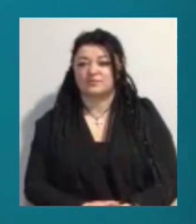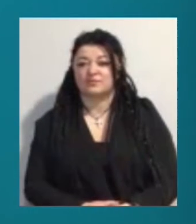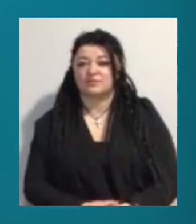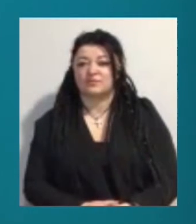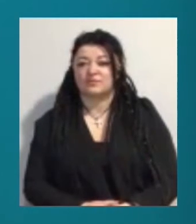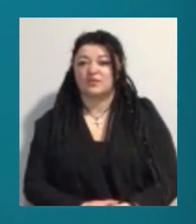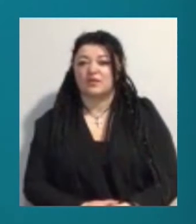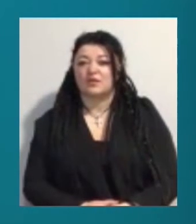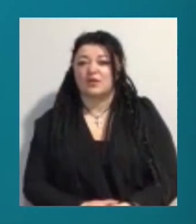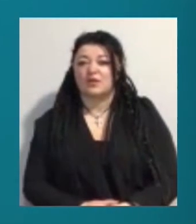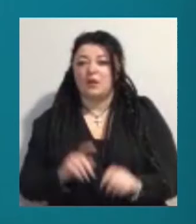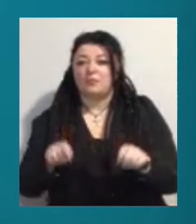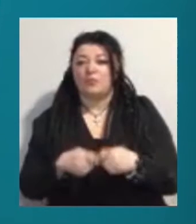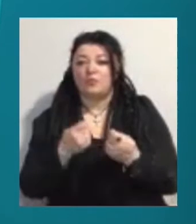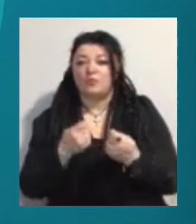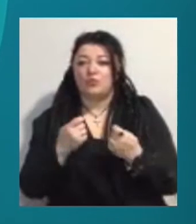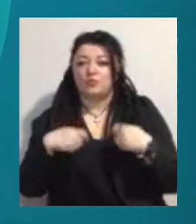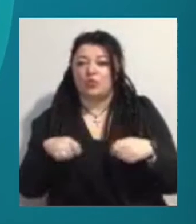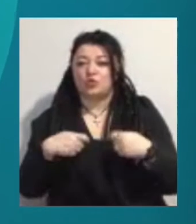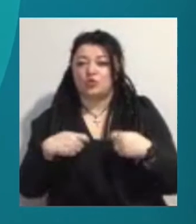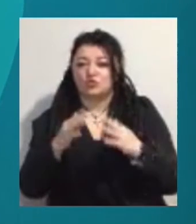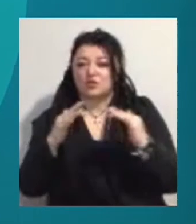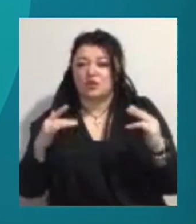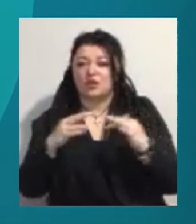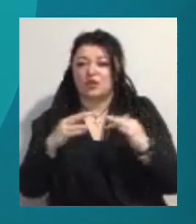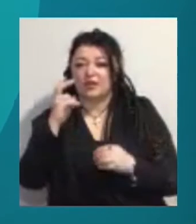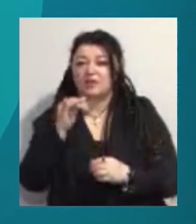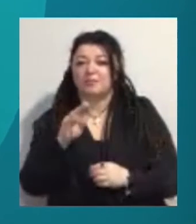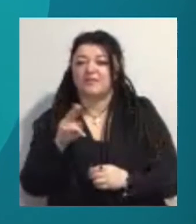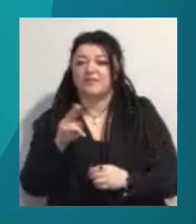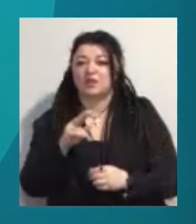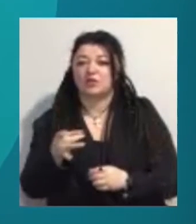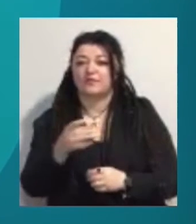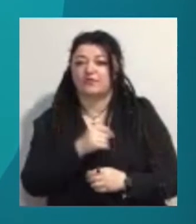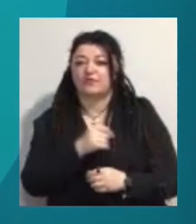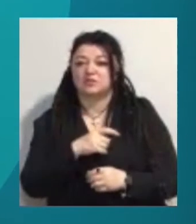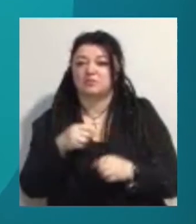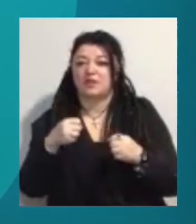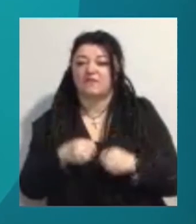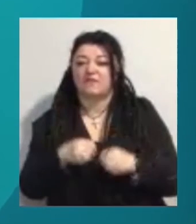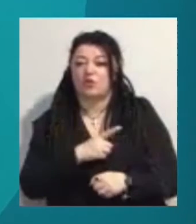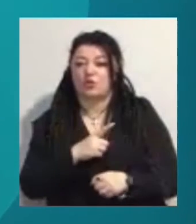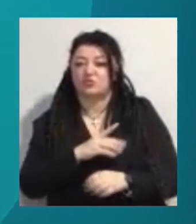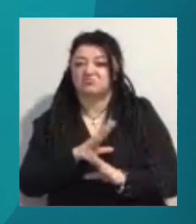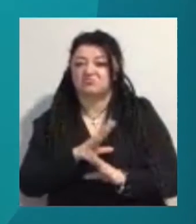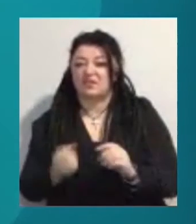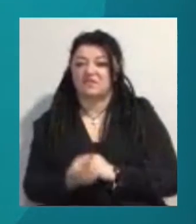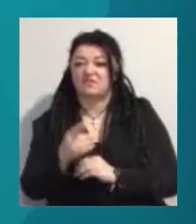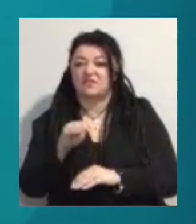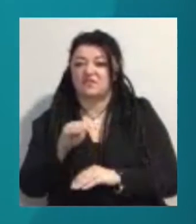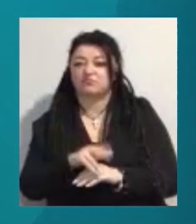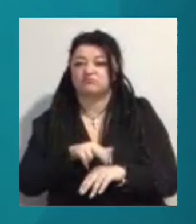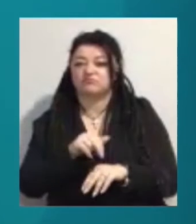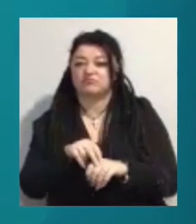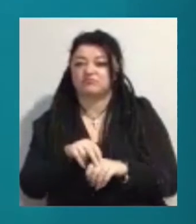Порушень продажу ялинок на київському та південному ринках в Одесі правоохоронці не виявили. Поліцейські перевірили продавців п